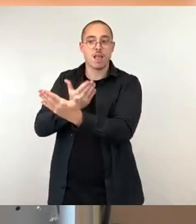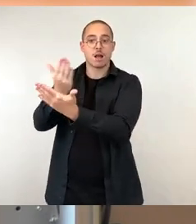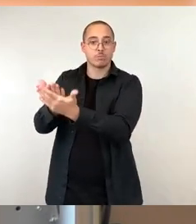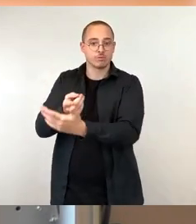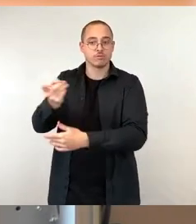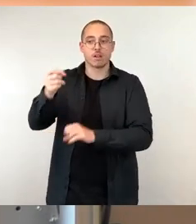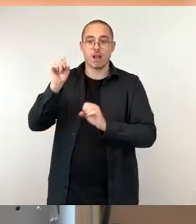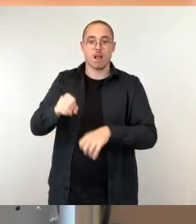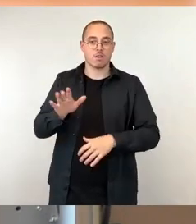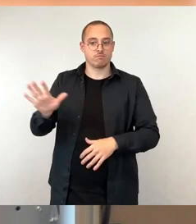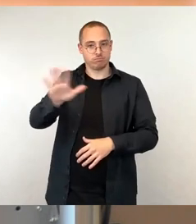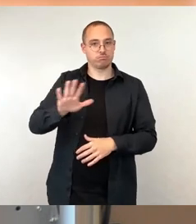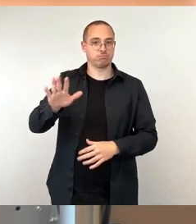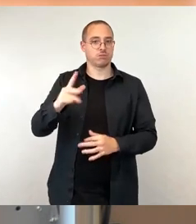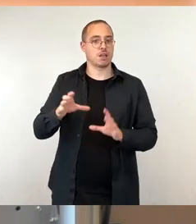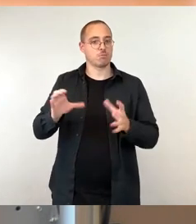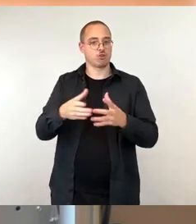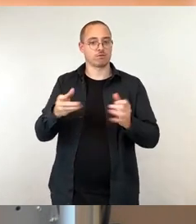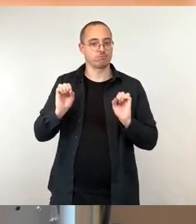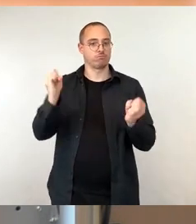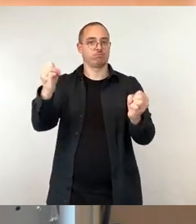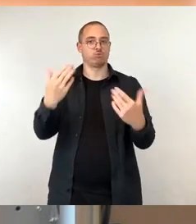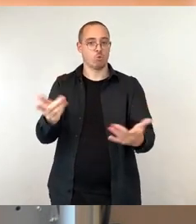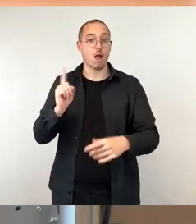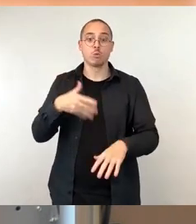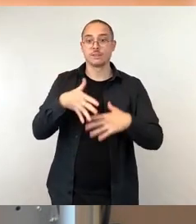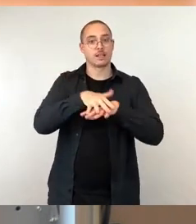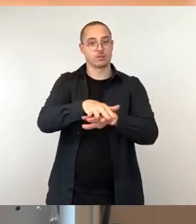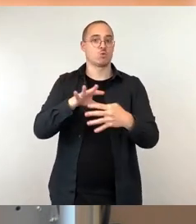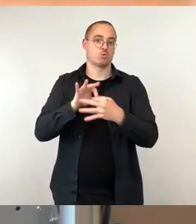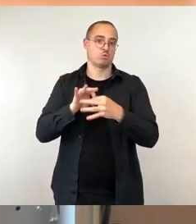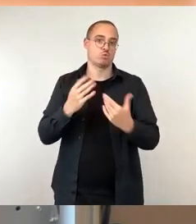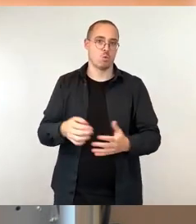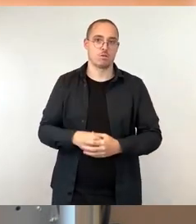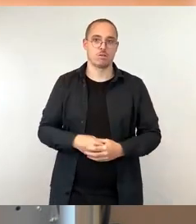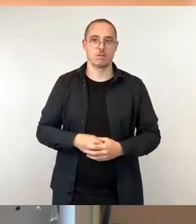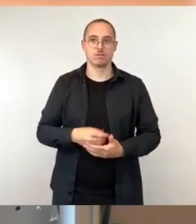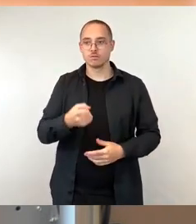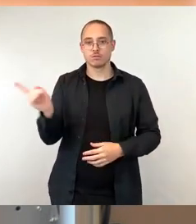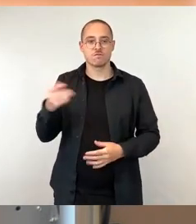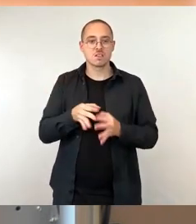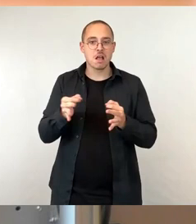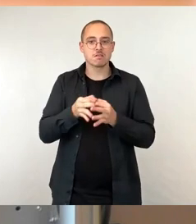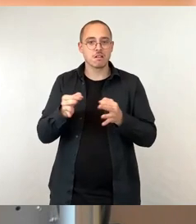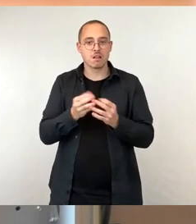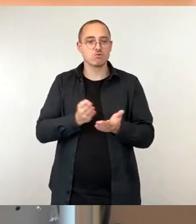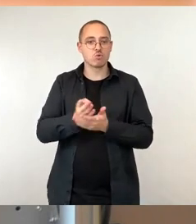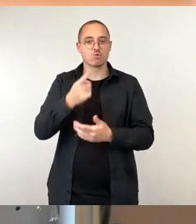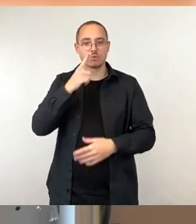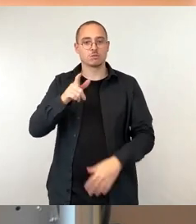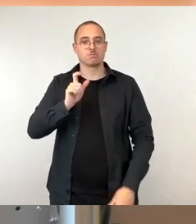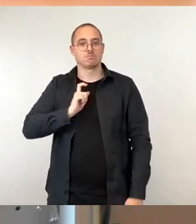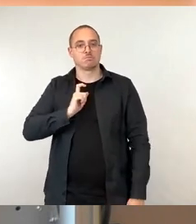ist etwas, was mit Integration zu tun hat. Die sitzen nicht tage- oder stundenlang rum und warten und kommen vielleicht auf dumme Ideen.